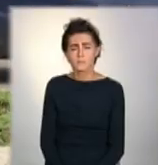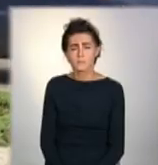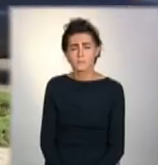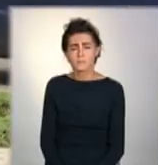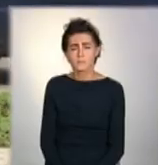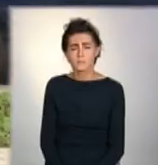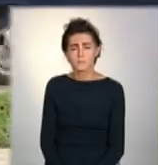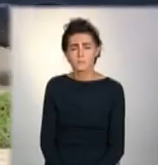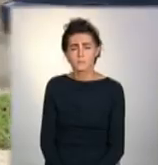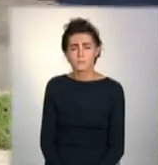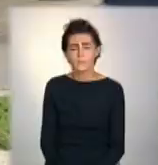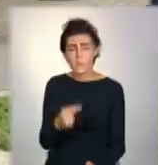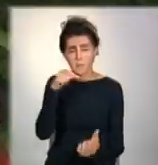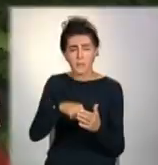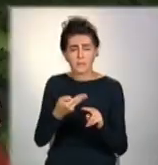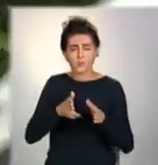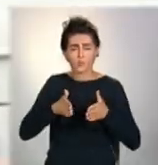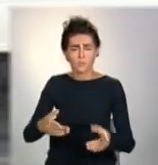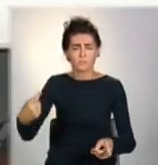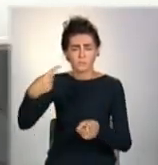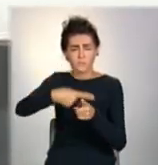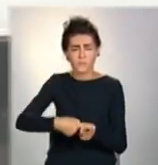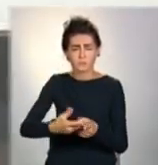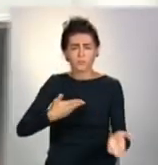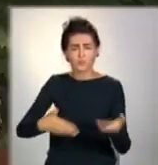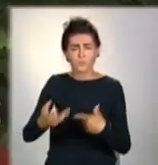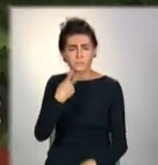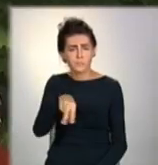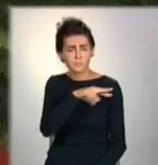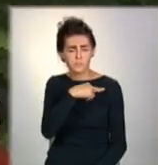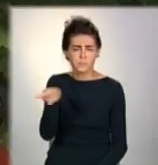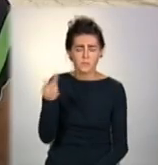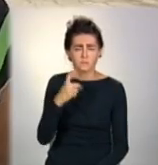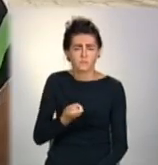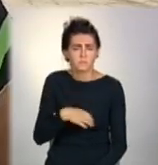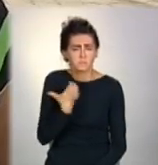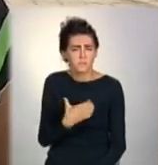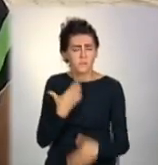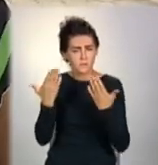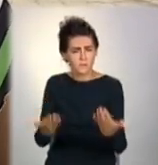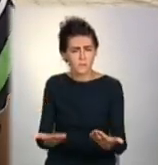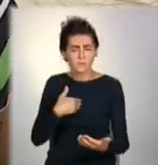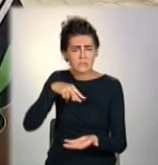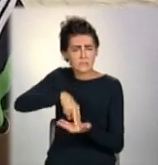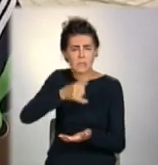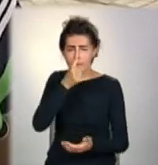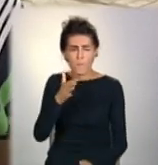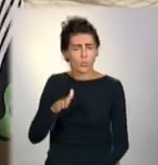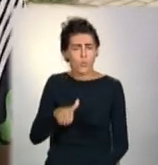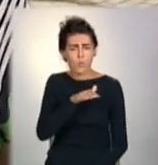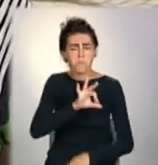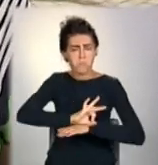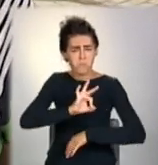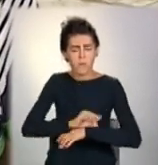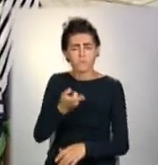На цьому перехресті пішоходи зо страхом переходять дорогу. Стояти не можу, ноги болять. Поки їх